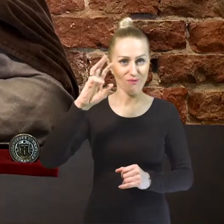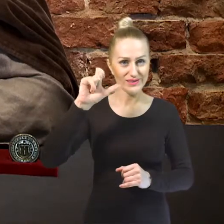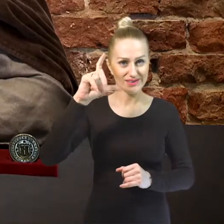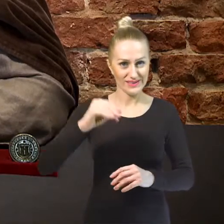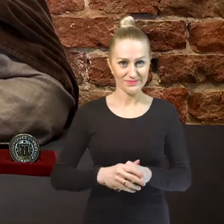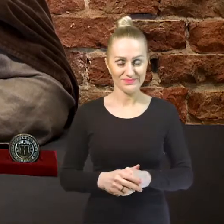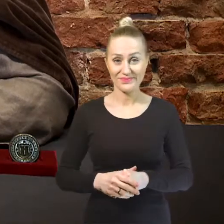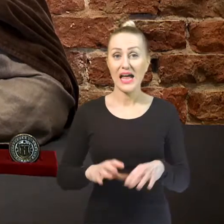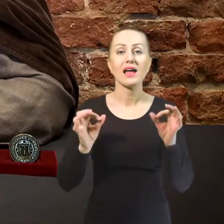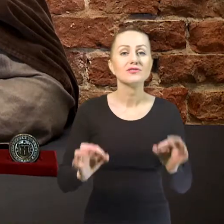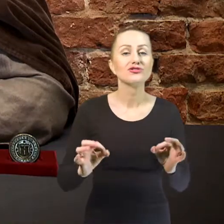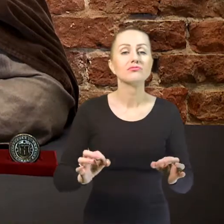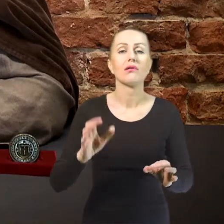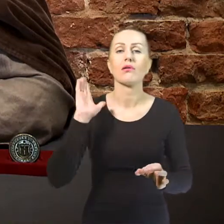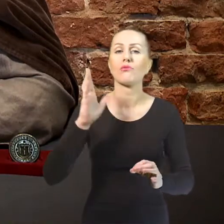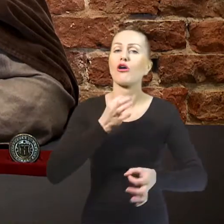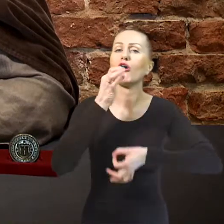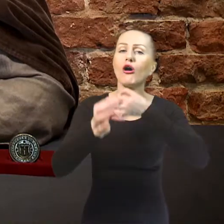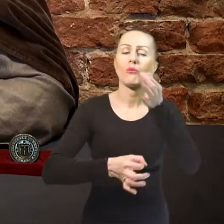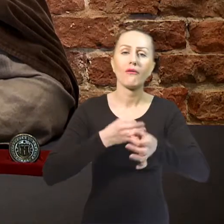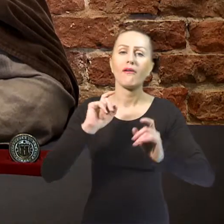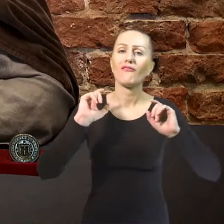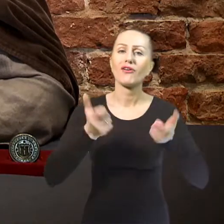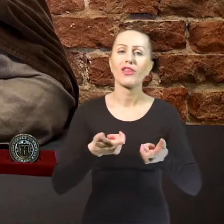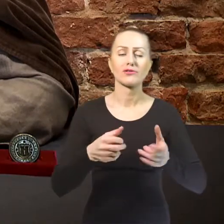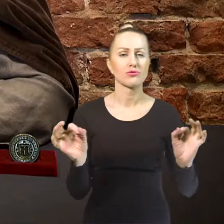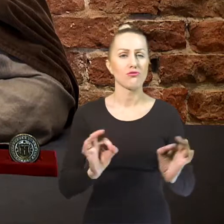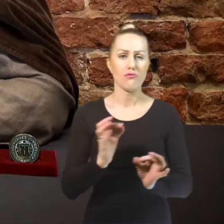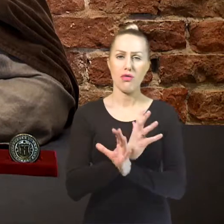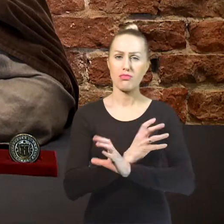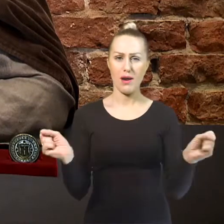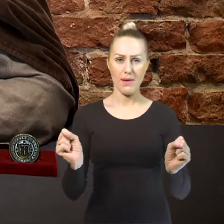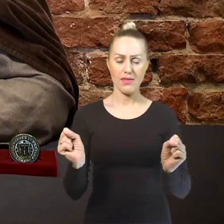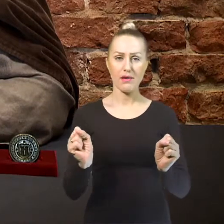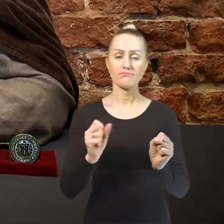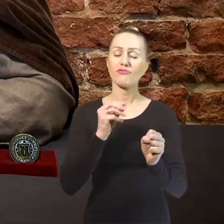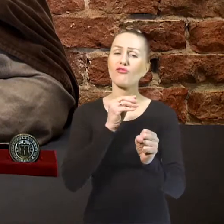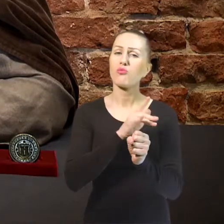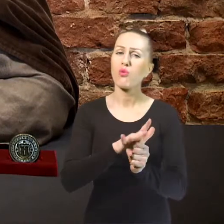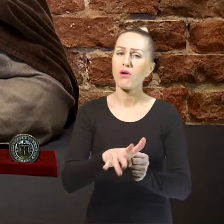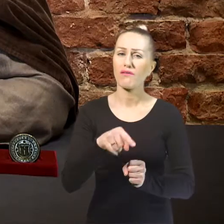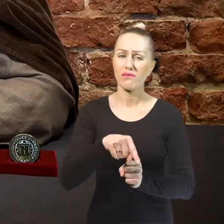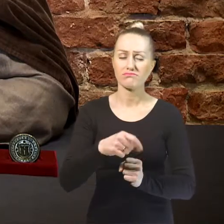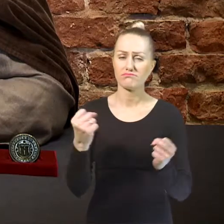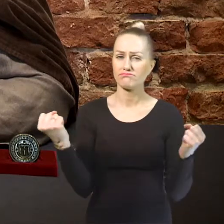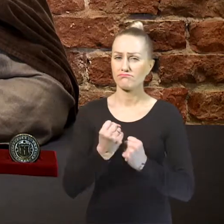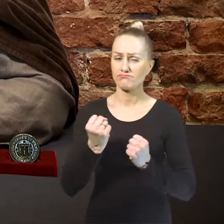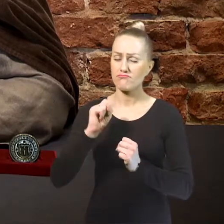Dzisiaj opowiemy Wam o wydarzeniach bardzo dramatycznych, które odcisnęły bardzo